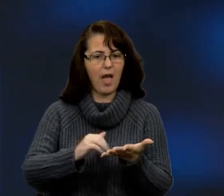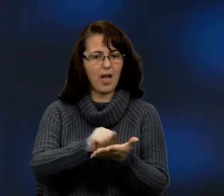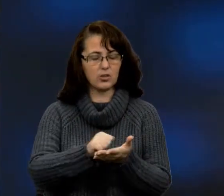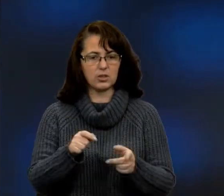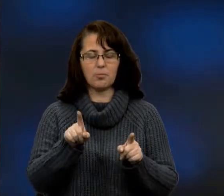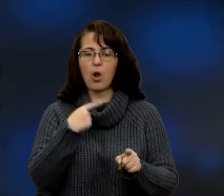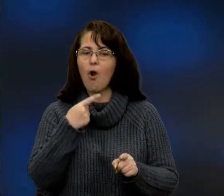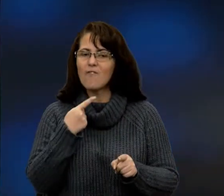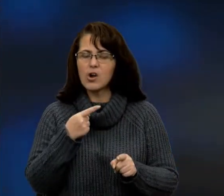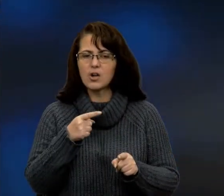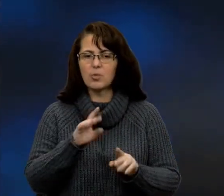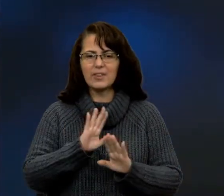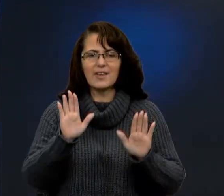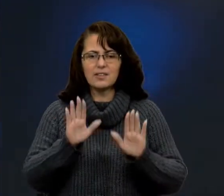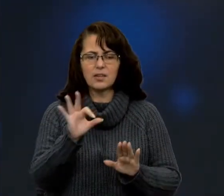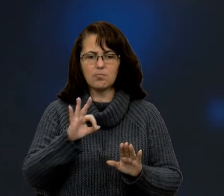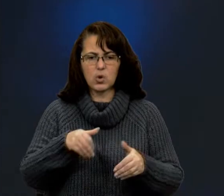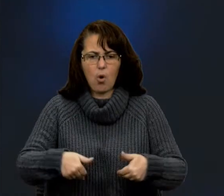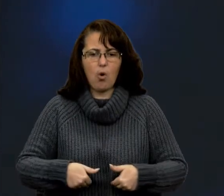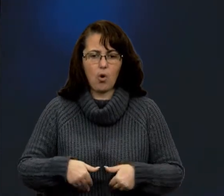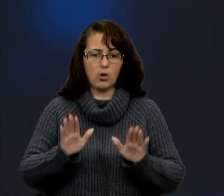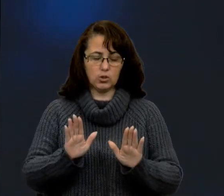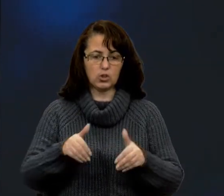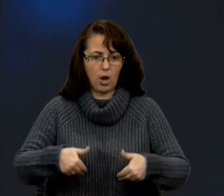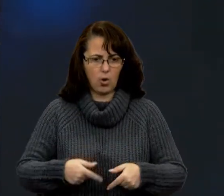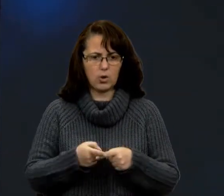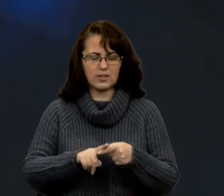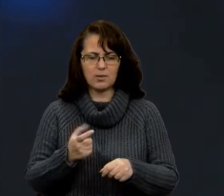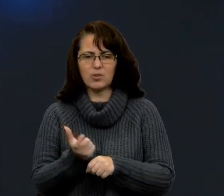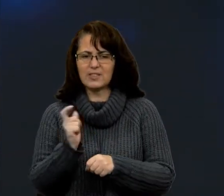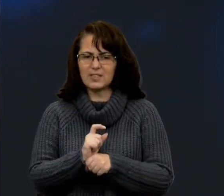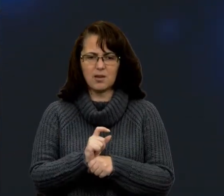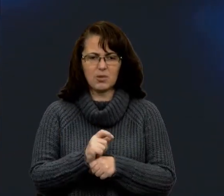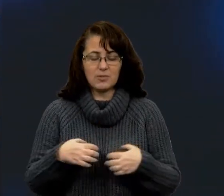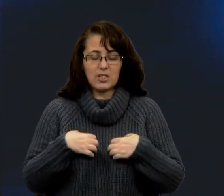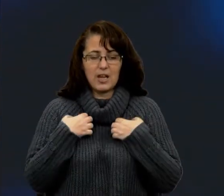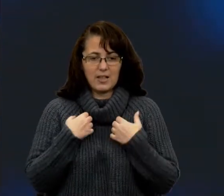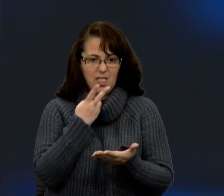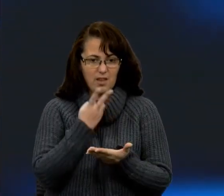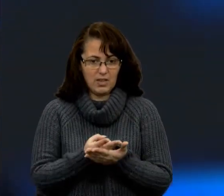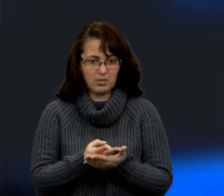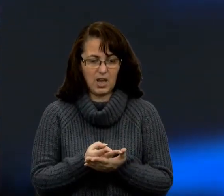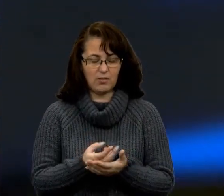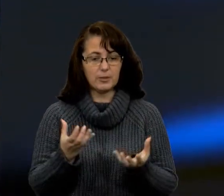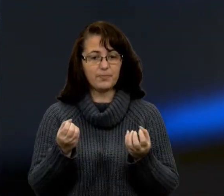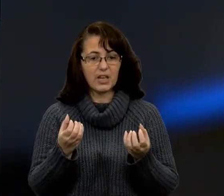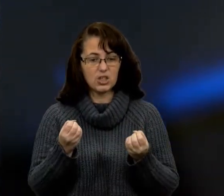найбільш колосальним, самим жахливим явищем, а ще